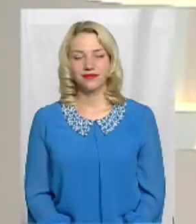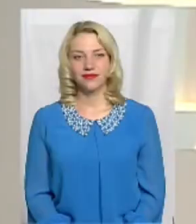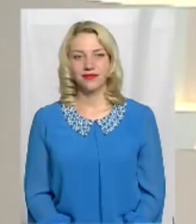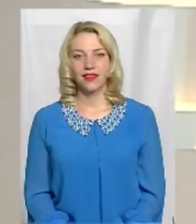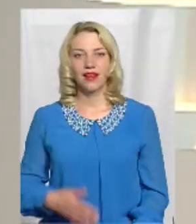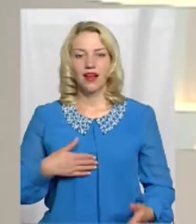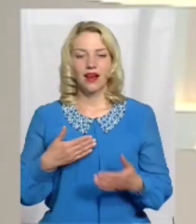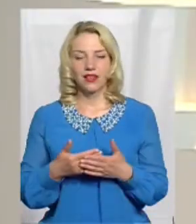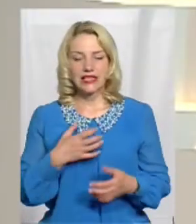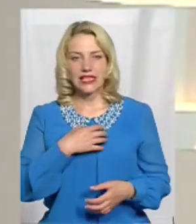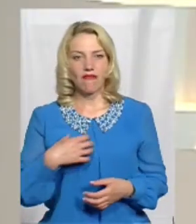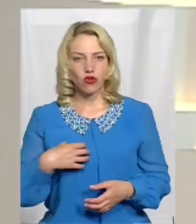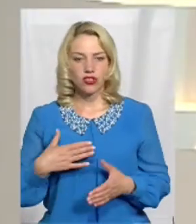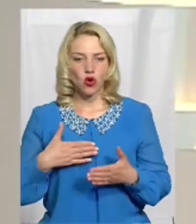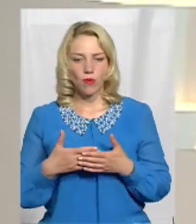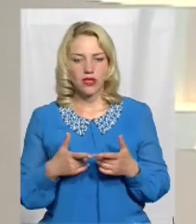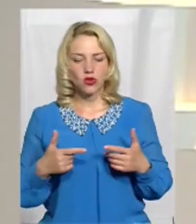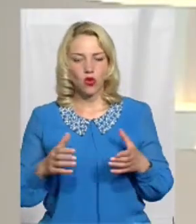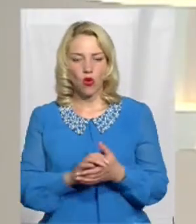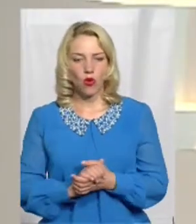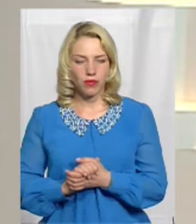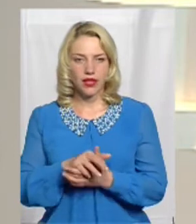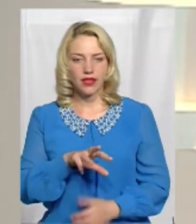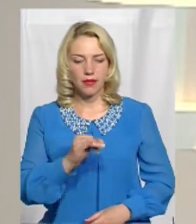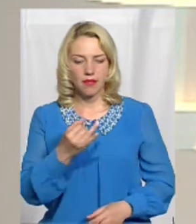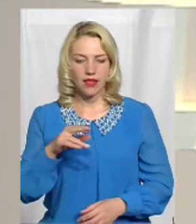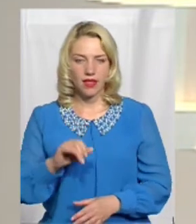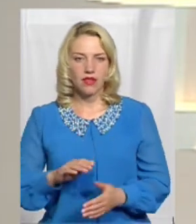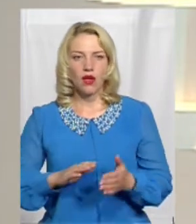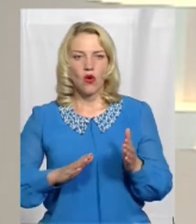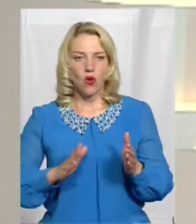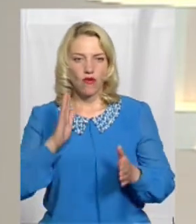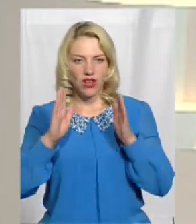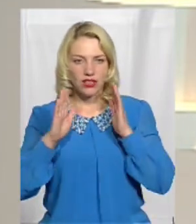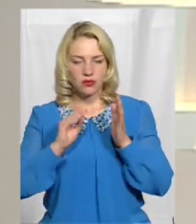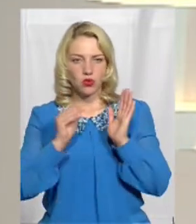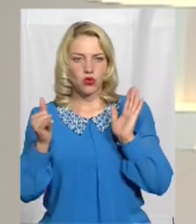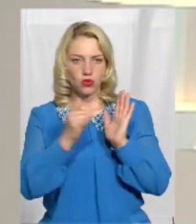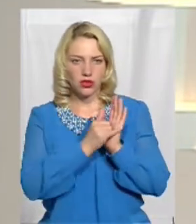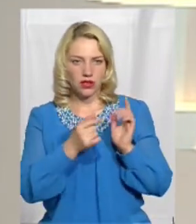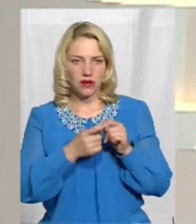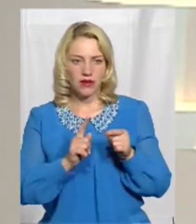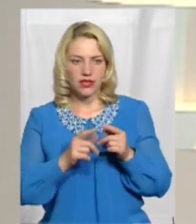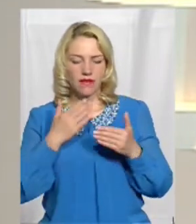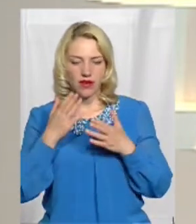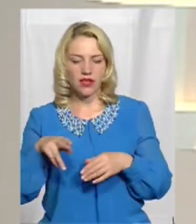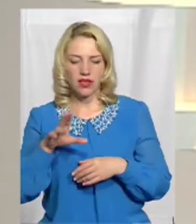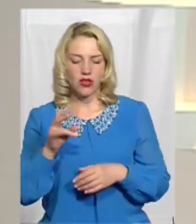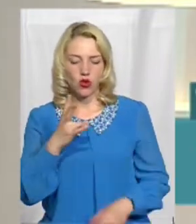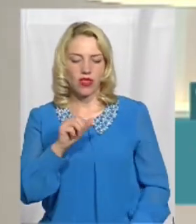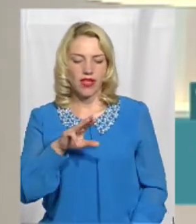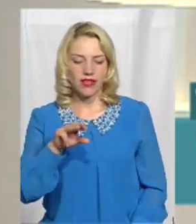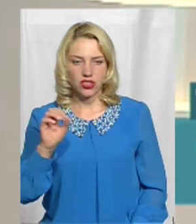Активісти Славутського громадського об'єднання «Майдан» опублікували в мережі Фейсбук Звернення до голів Нетішина, Славути і